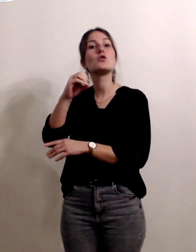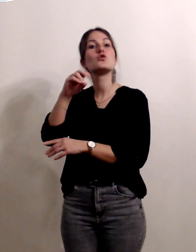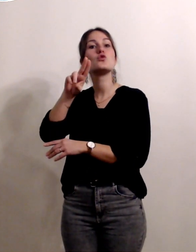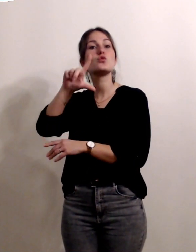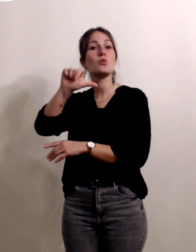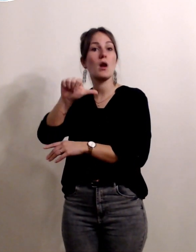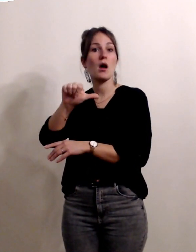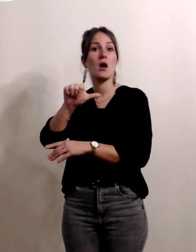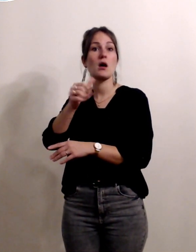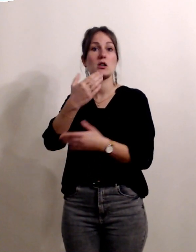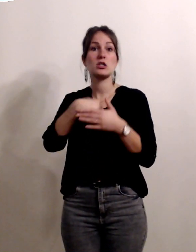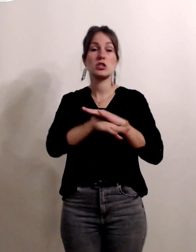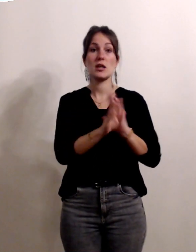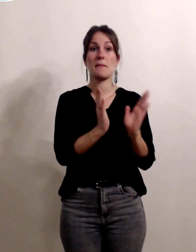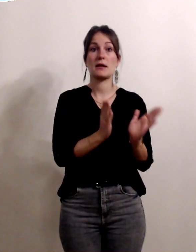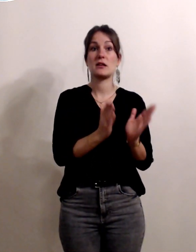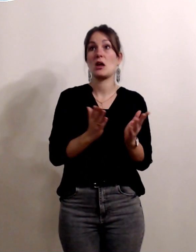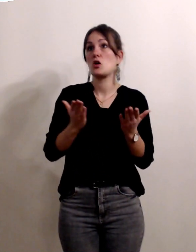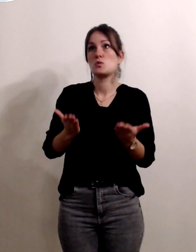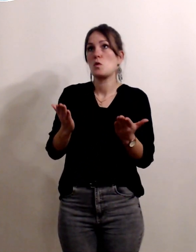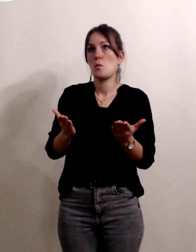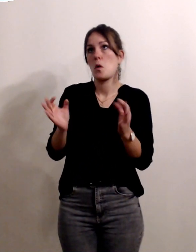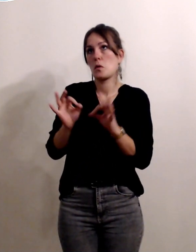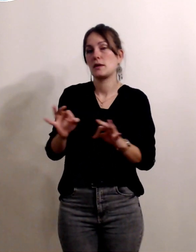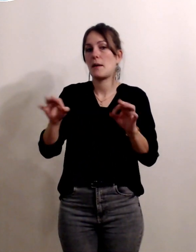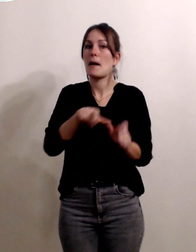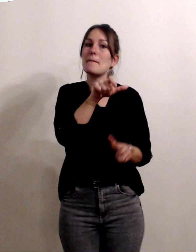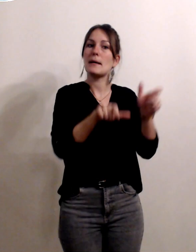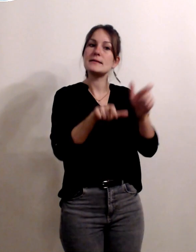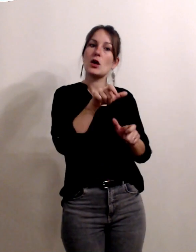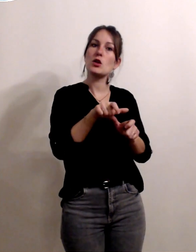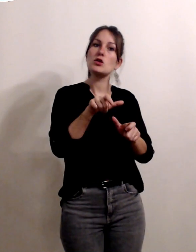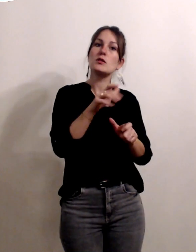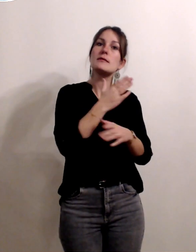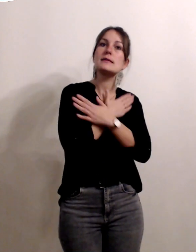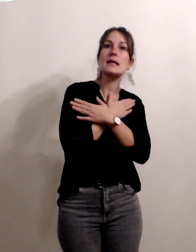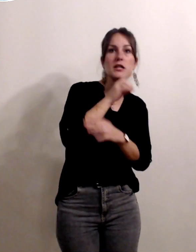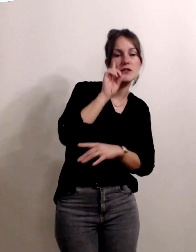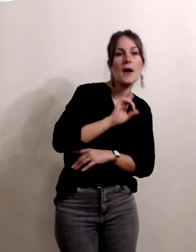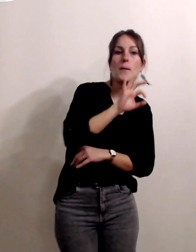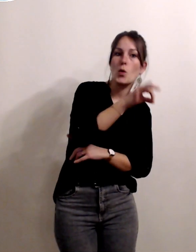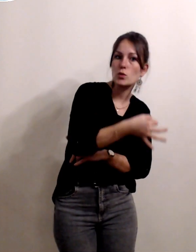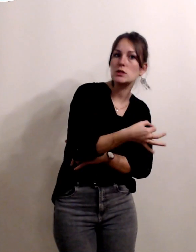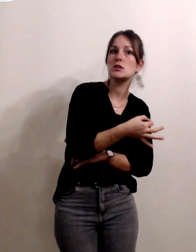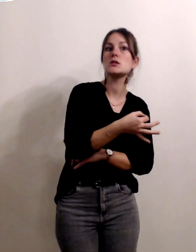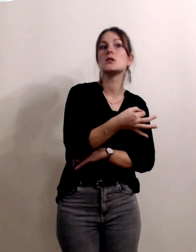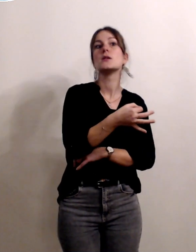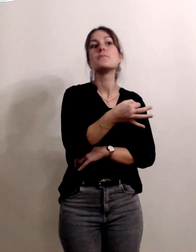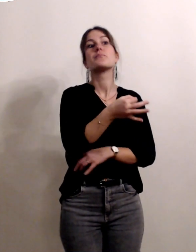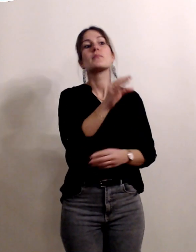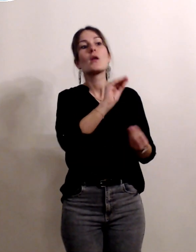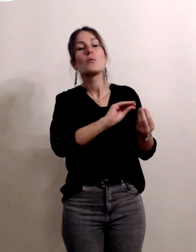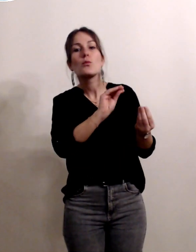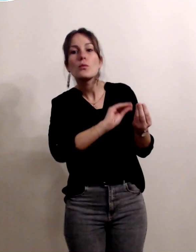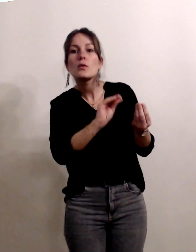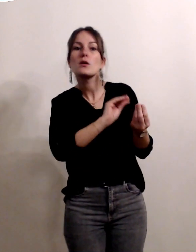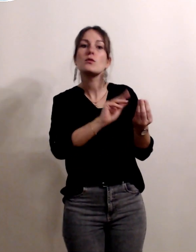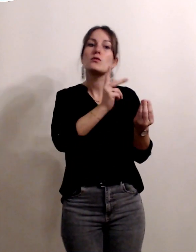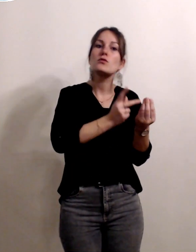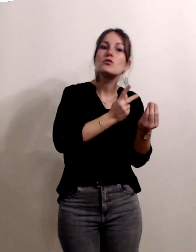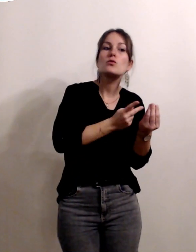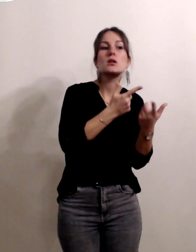aujourd'hui elle n'a pas sa place nous sommes structurés avec les professionnels sages-femmes et auxiliaires de périculture